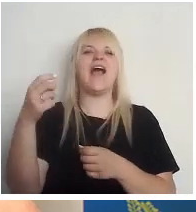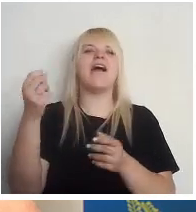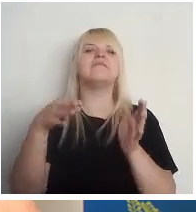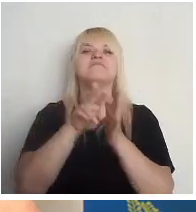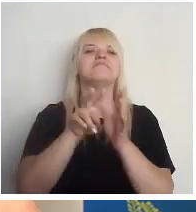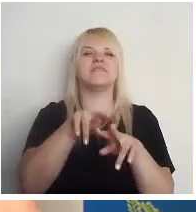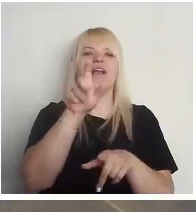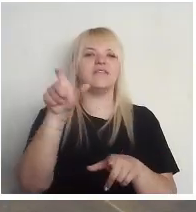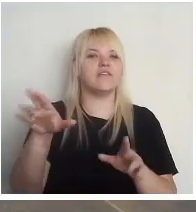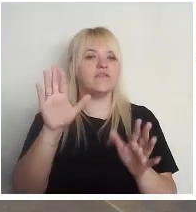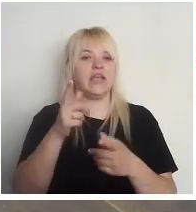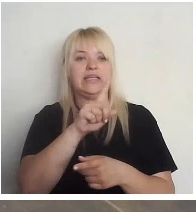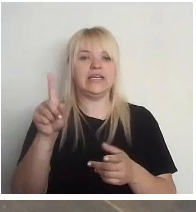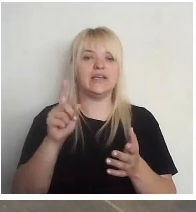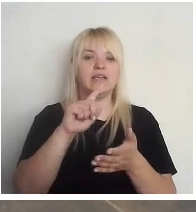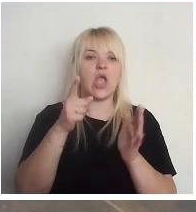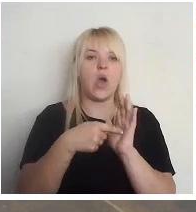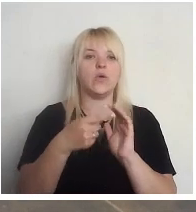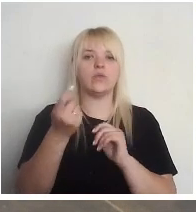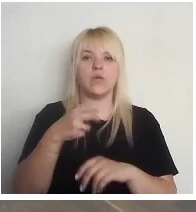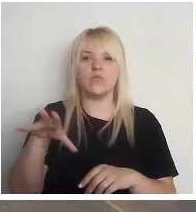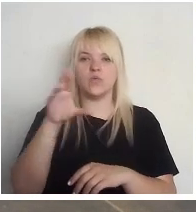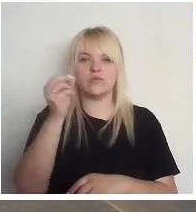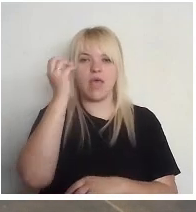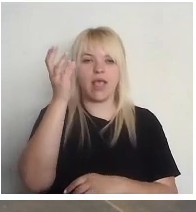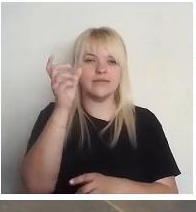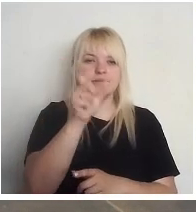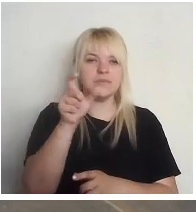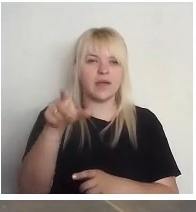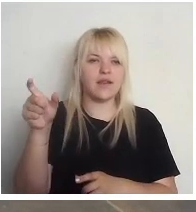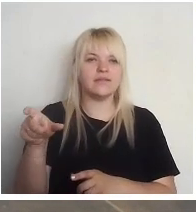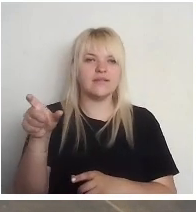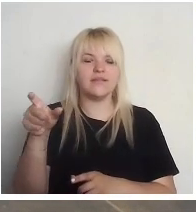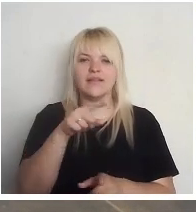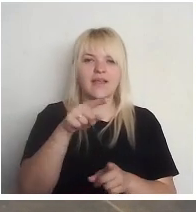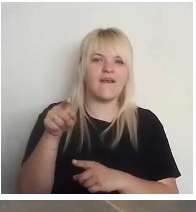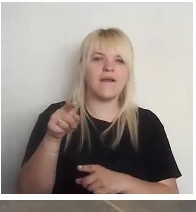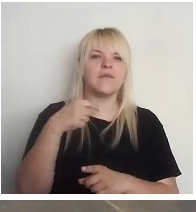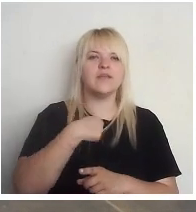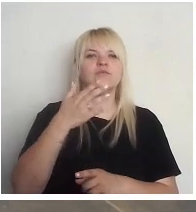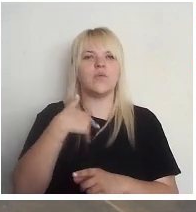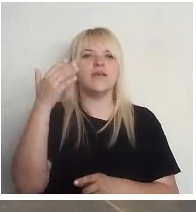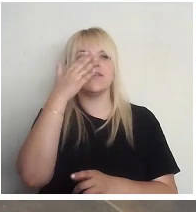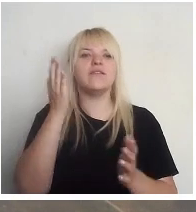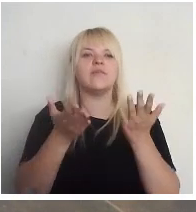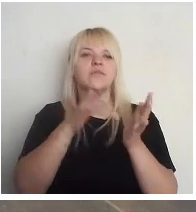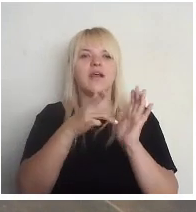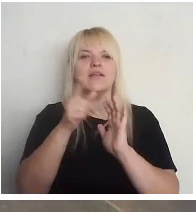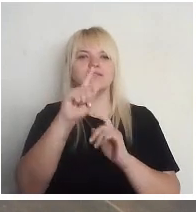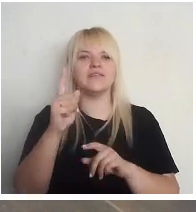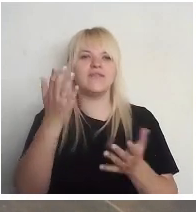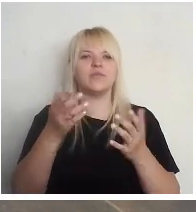jautājumi mūsu ekspertiem? Es ļoti ceru, ka kāds būtu, varbūt uzreiz nevar